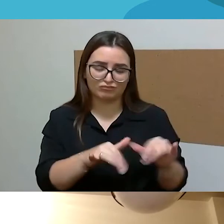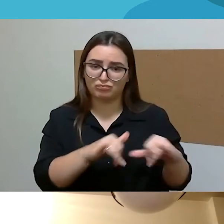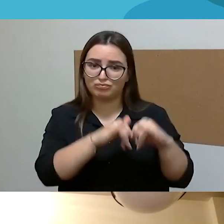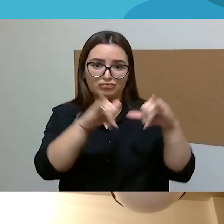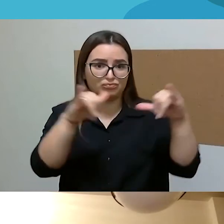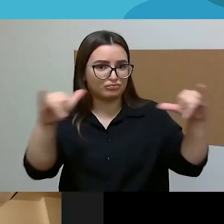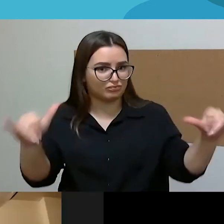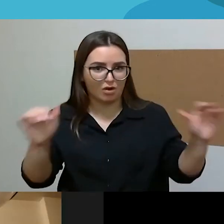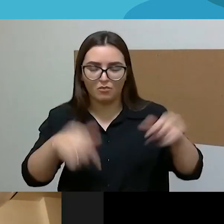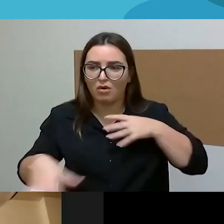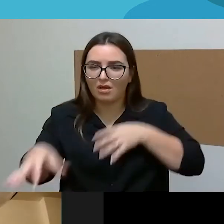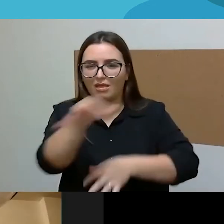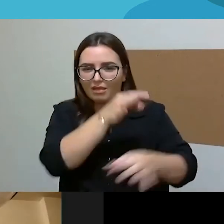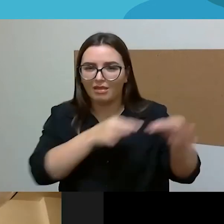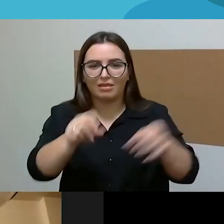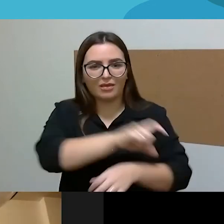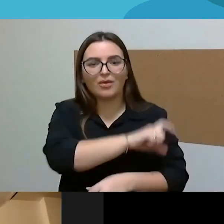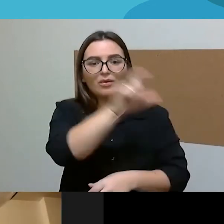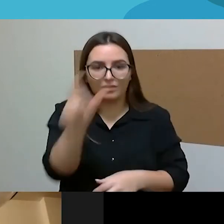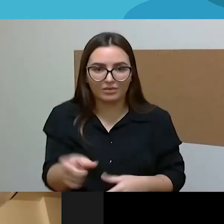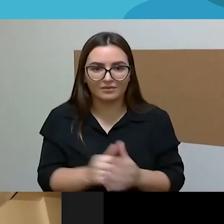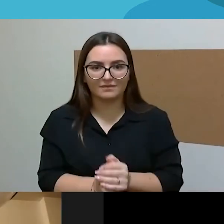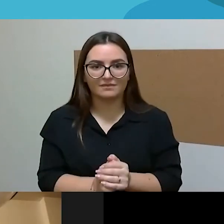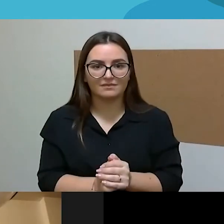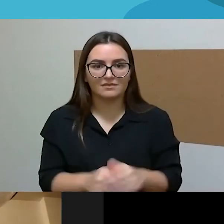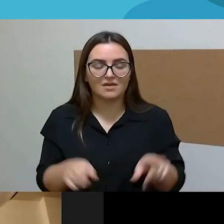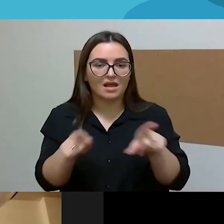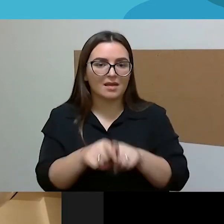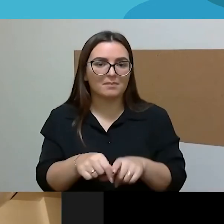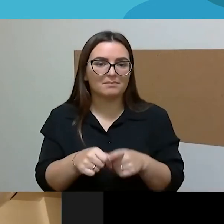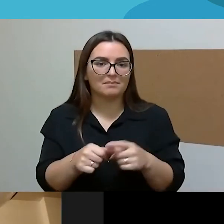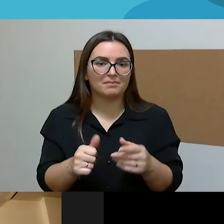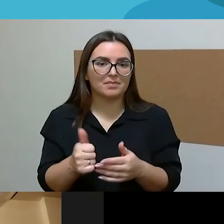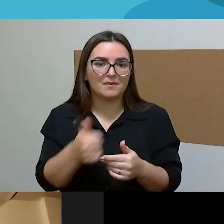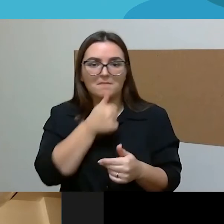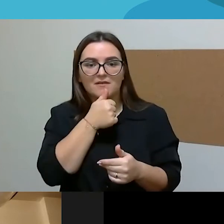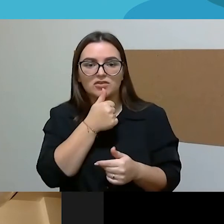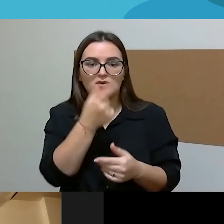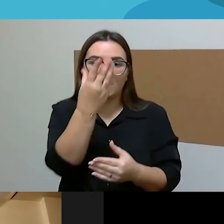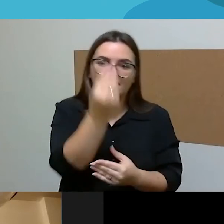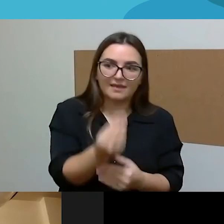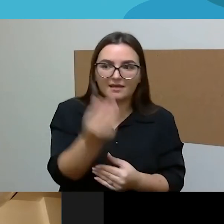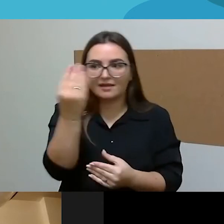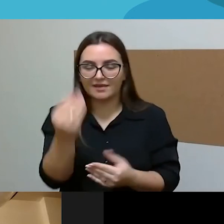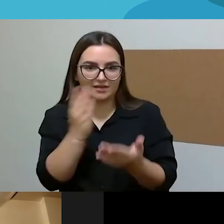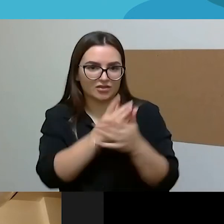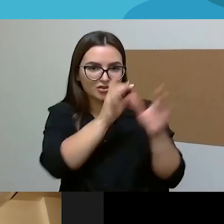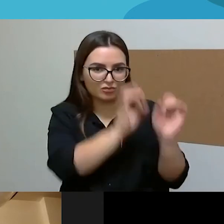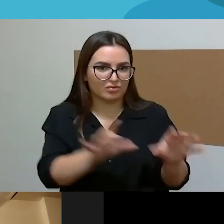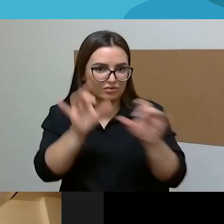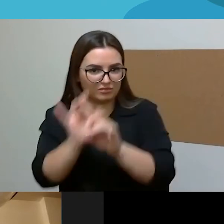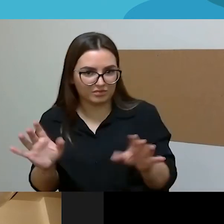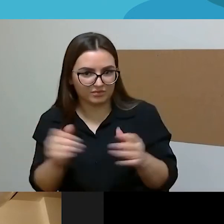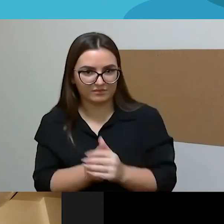nes... Čia kiekvieną dieną, kaip ir kalbėjai, nerespištai dieną dieną nelygį ir tu ten atrodo, niekada negalvoju, kad jis